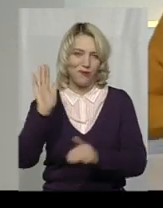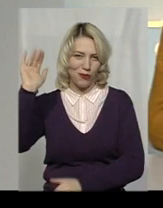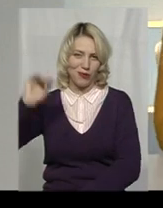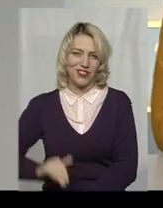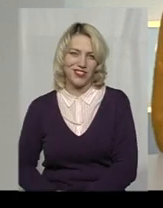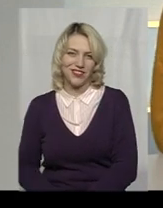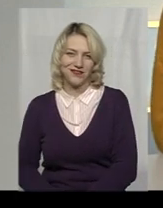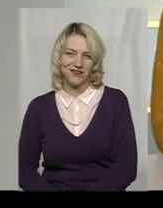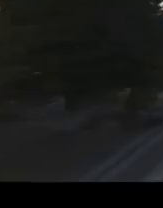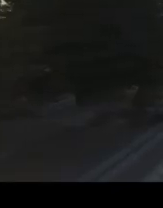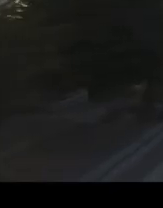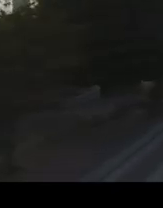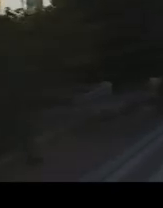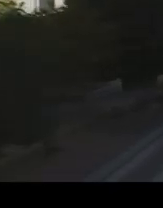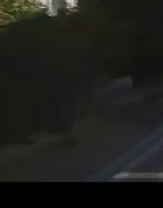вихідних.